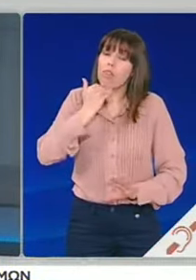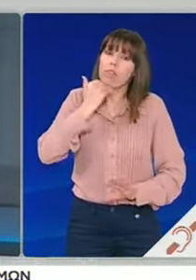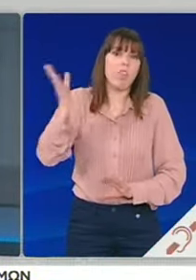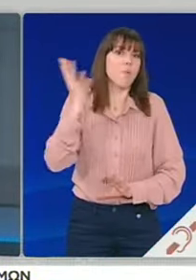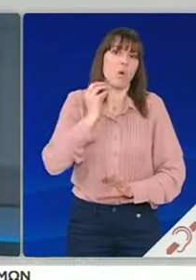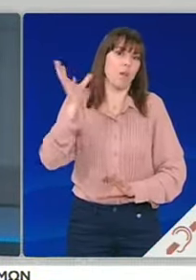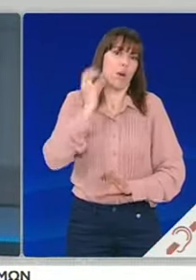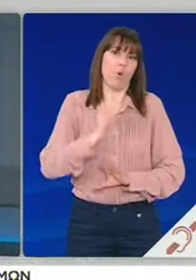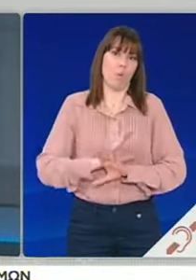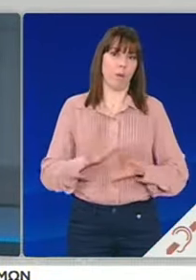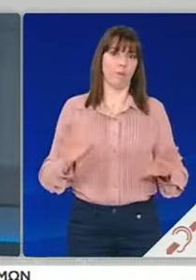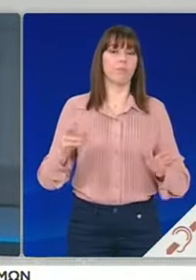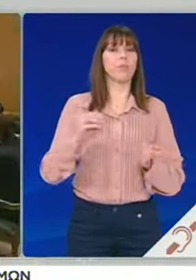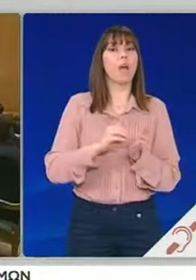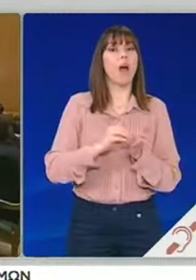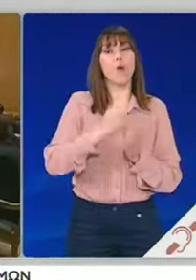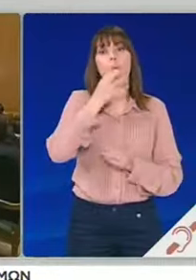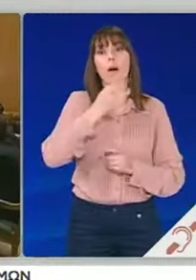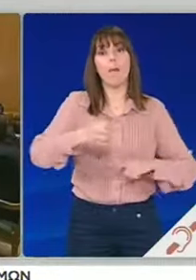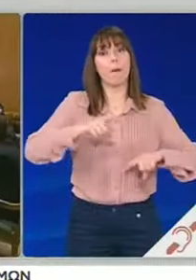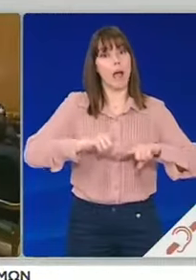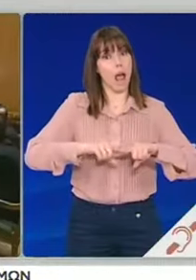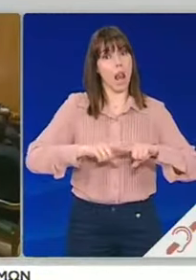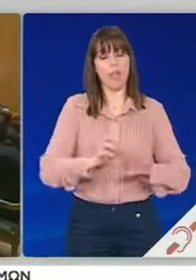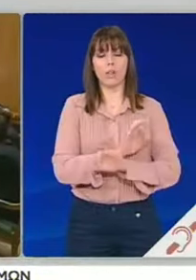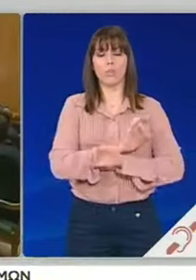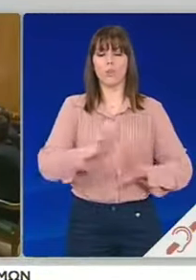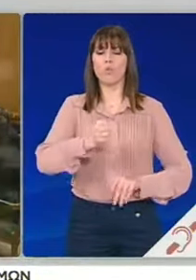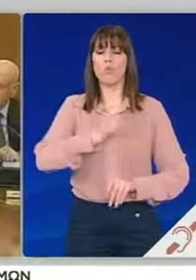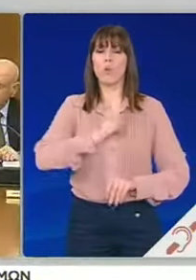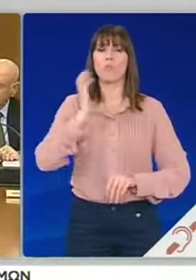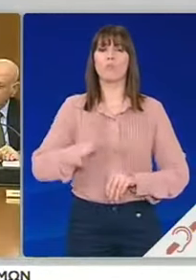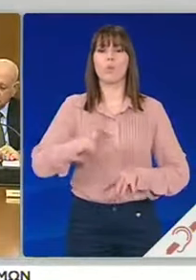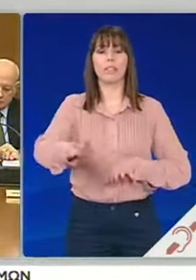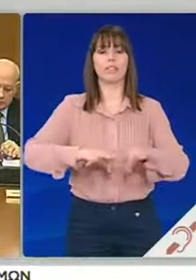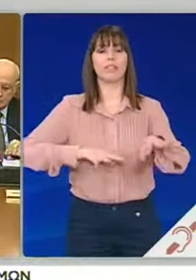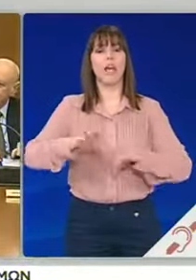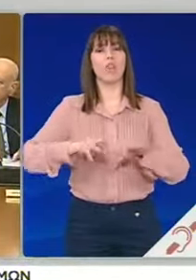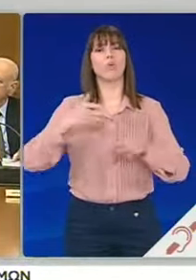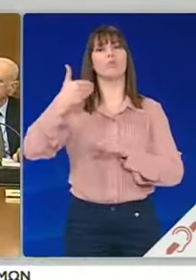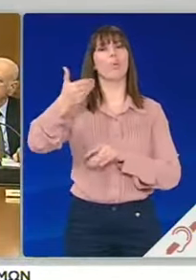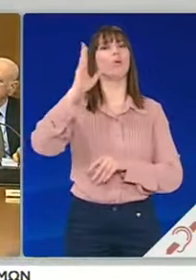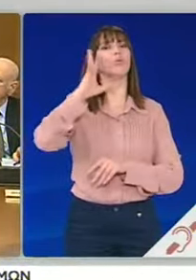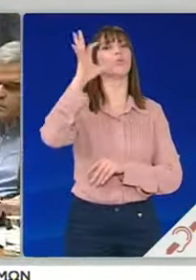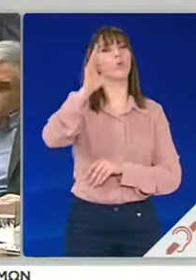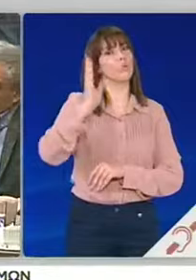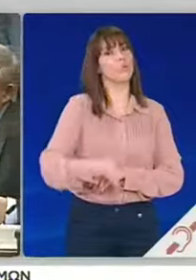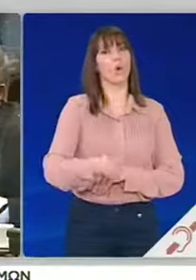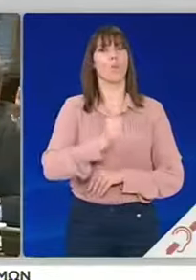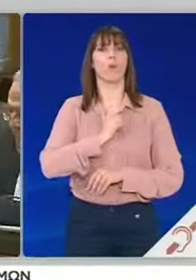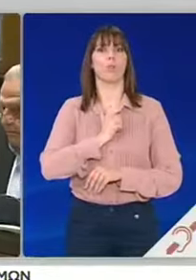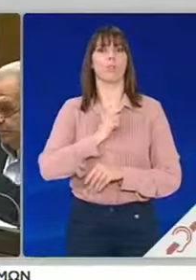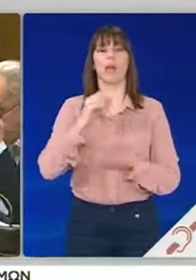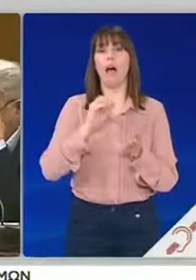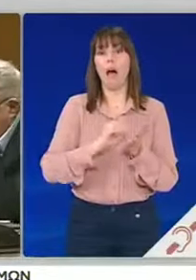να τον ακούει για πολύ. Παράλληλα εξέφρασε την εκτίμηση ότι πλέον η Ελλάδα είναι σε θέση να σχεδιάζει τους σκοπούς. Μιλώντας ειδικά για